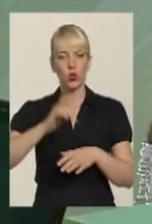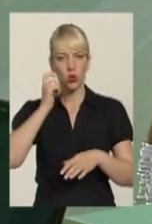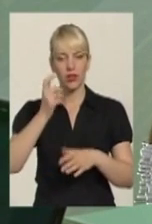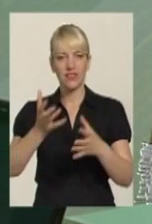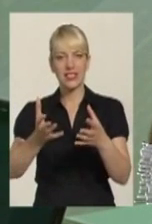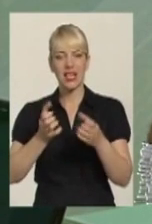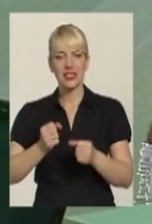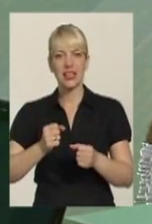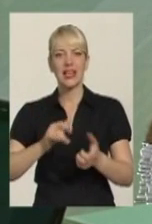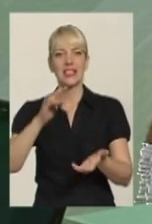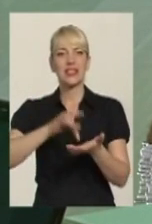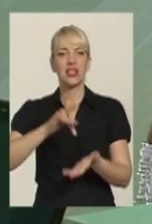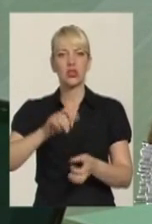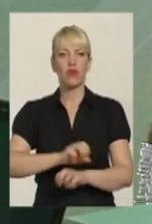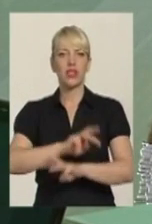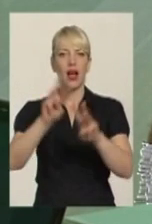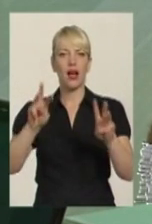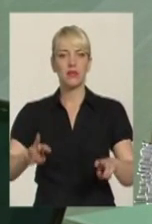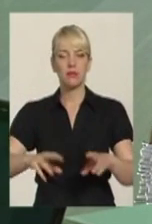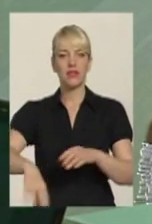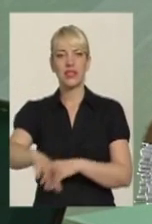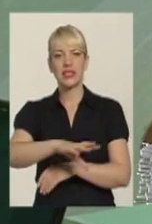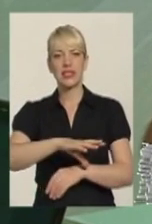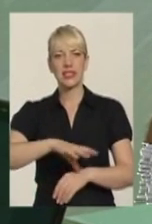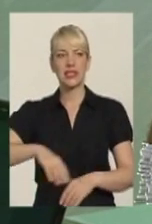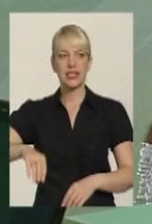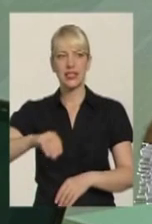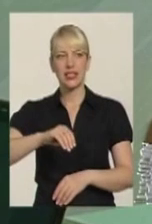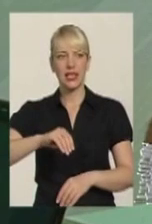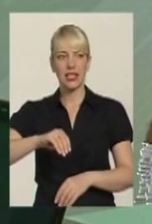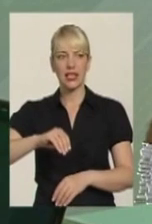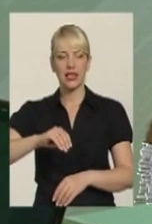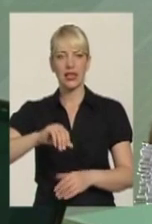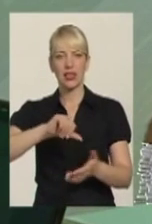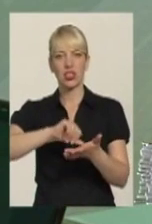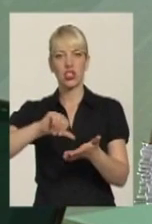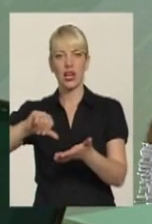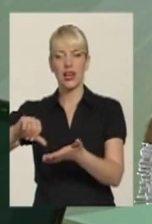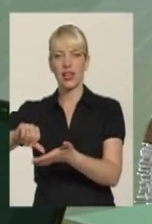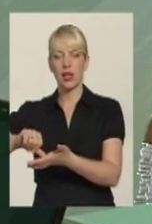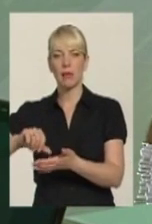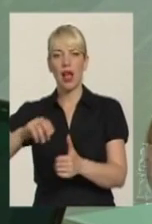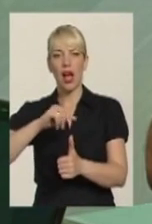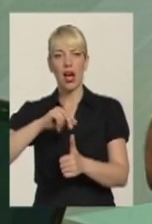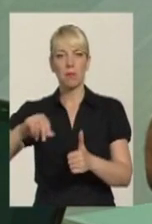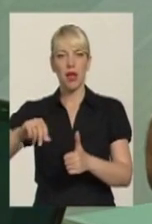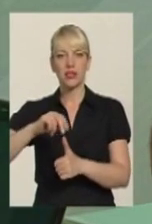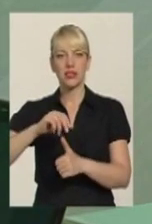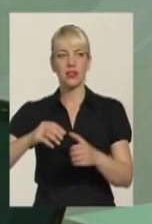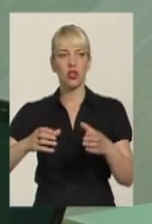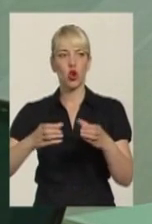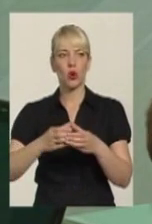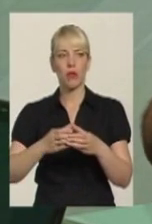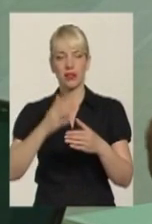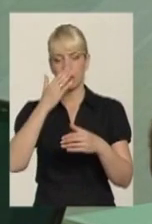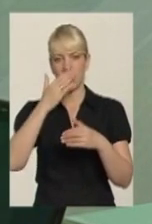обеспечивати всім членам армянської громади по Україні в